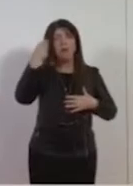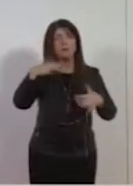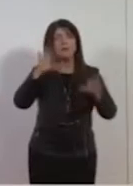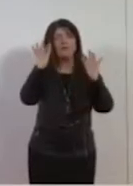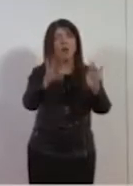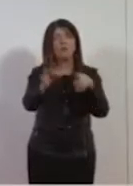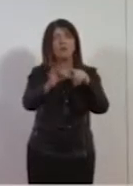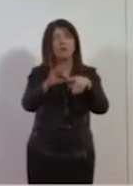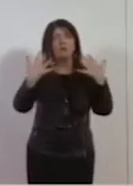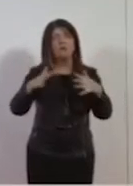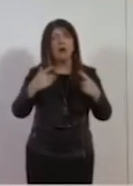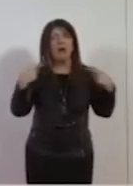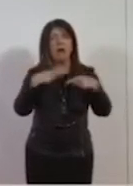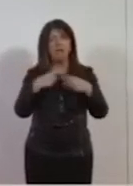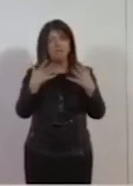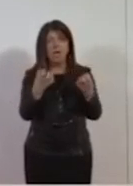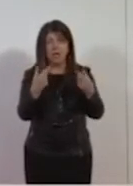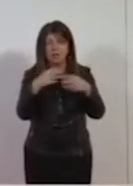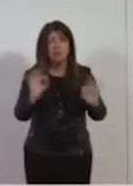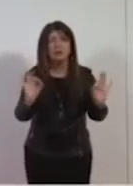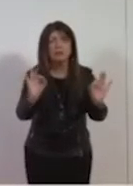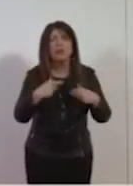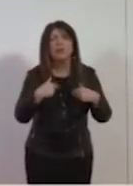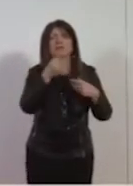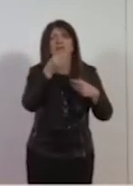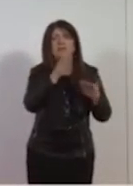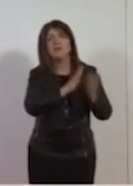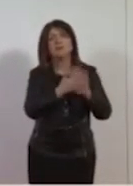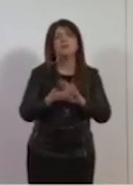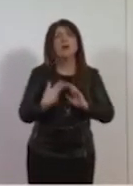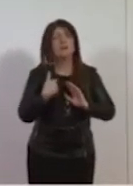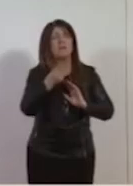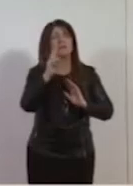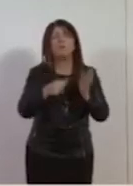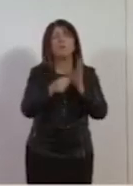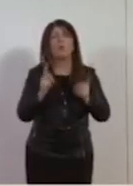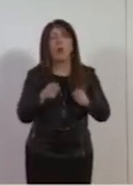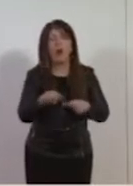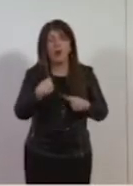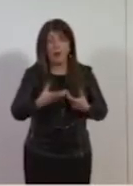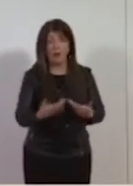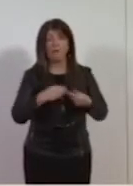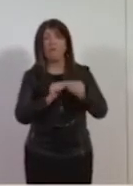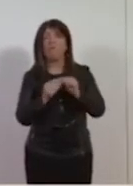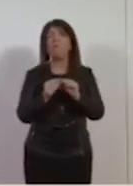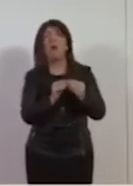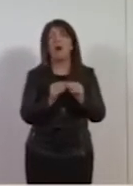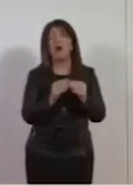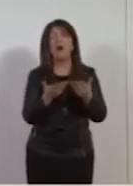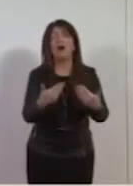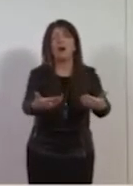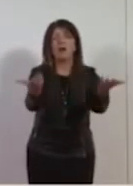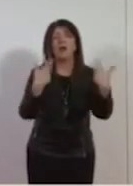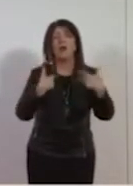il fatto di non averlo raggiunto, si prende, come posso dire, la parte più importante. Ecco allora quello che noi dobbiamo fare, avere una grande